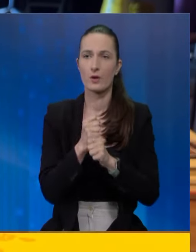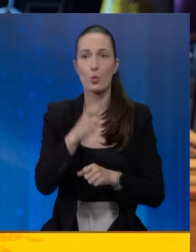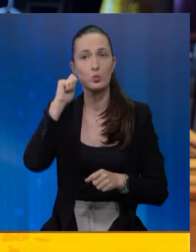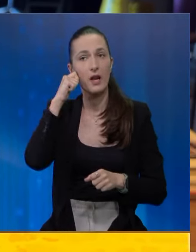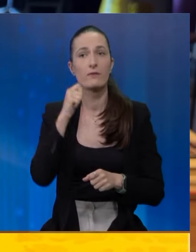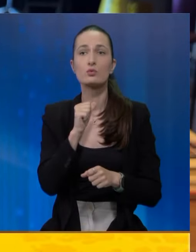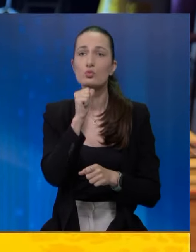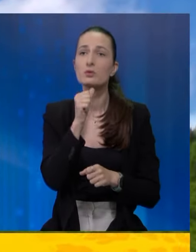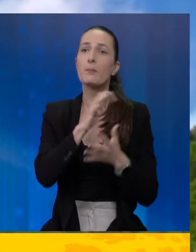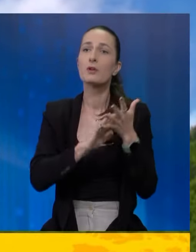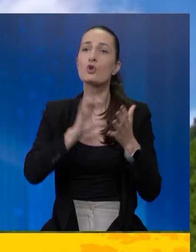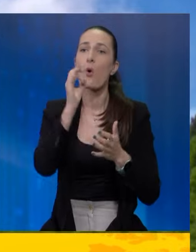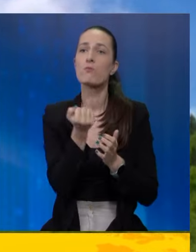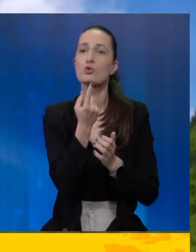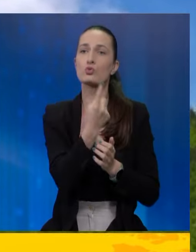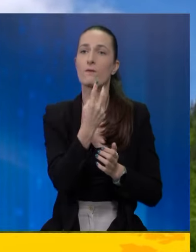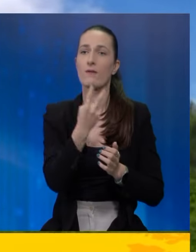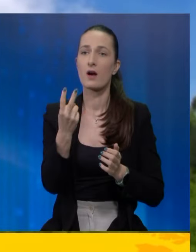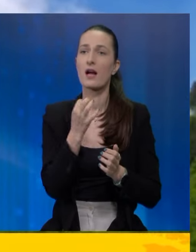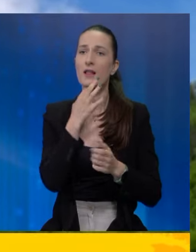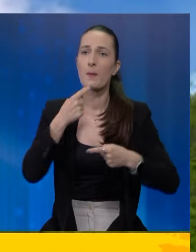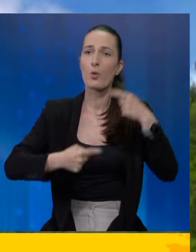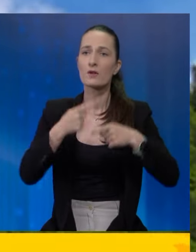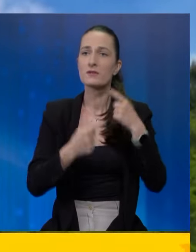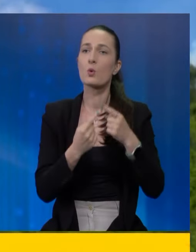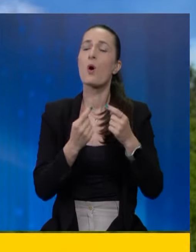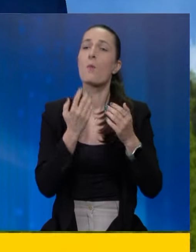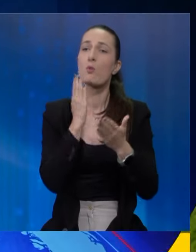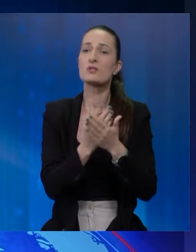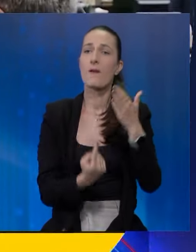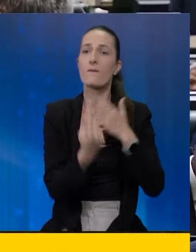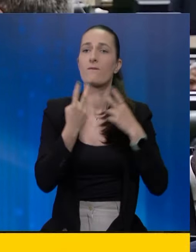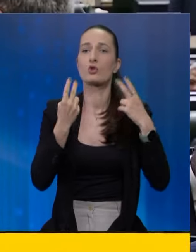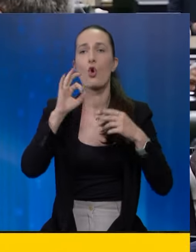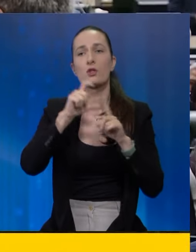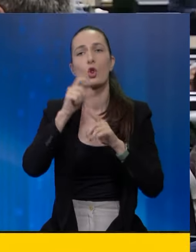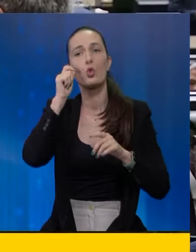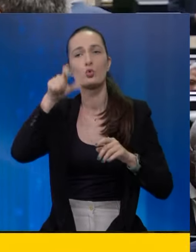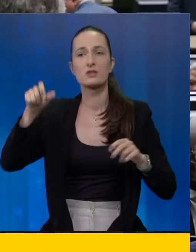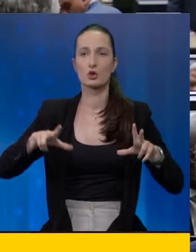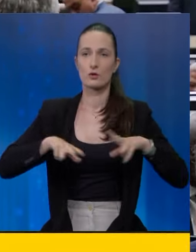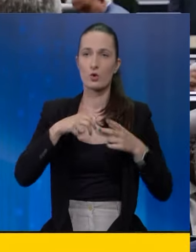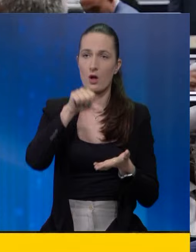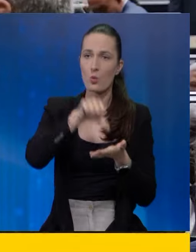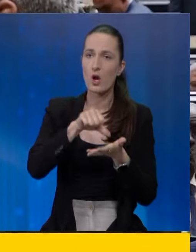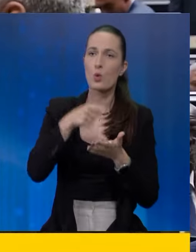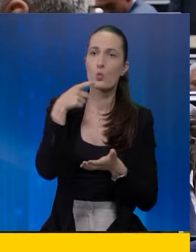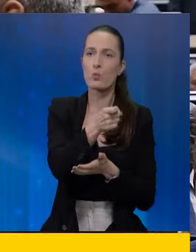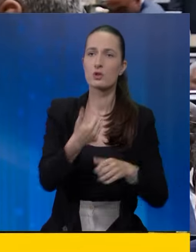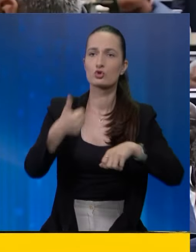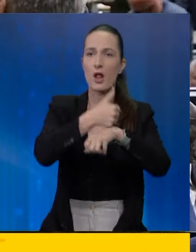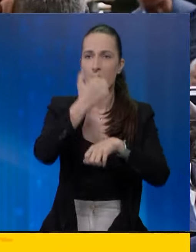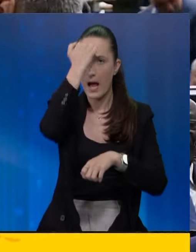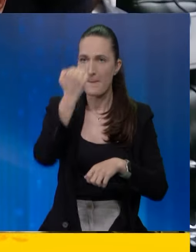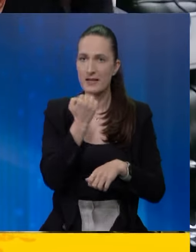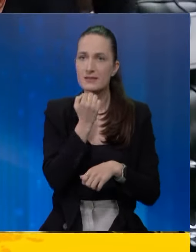priča o broju 1-2-2, kada politikanstvo postane važnije od ljudskih života. U Iranu bijen čelnik Hamasa, Izrelu